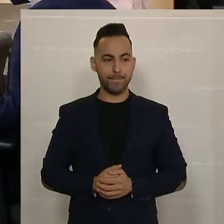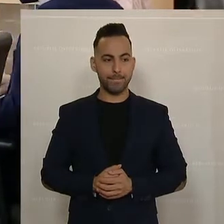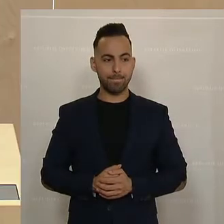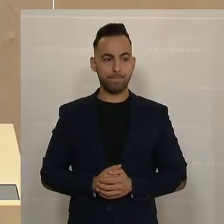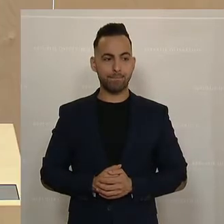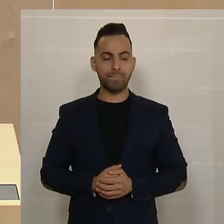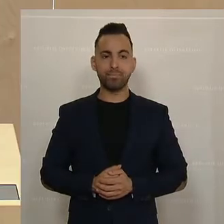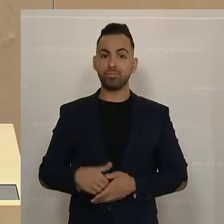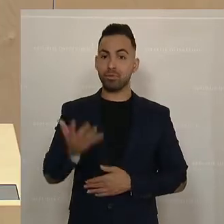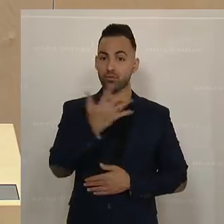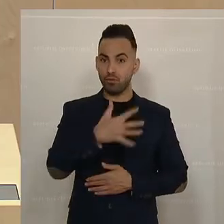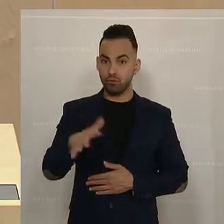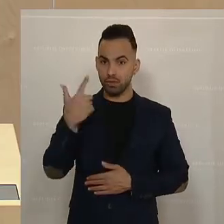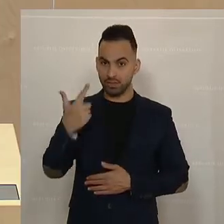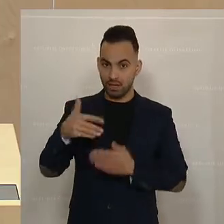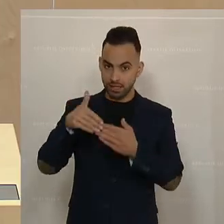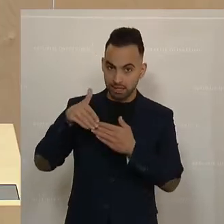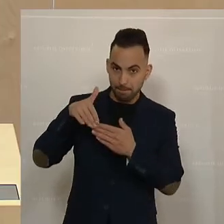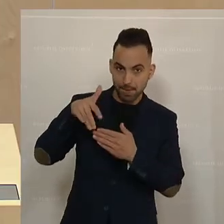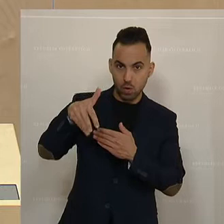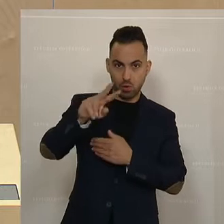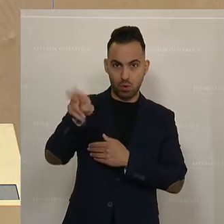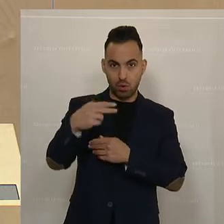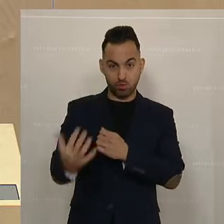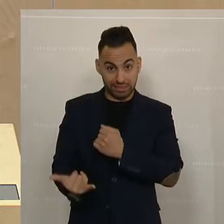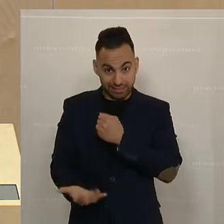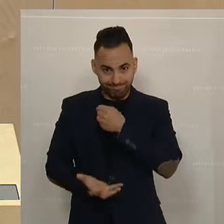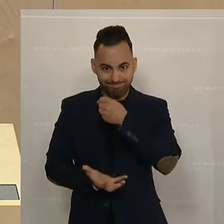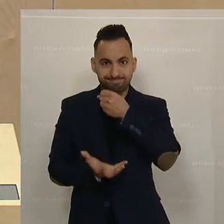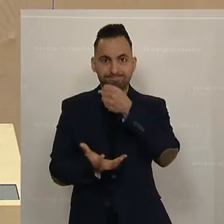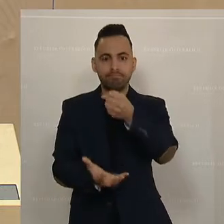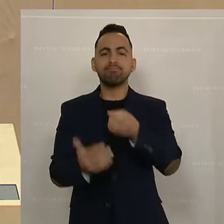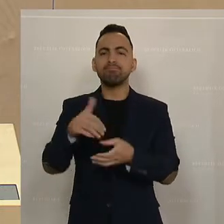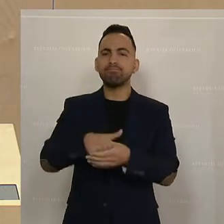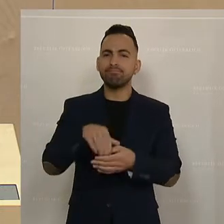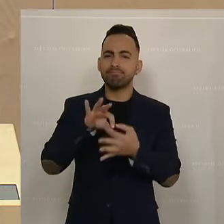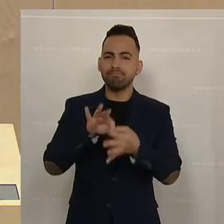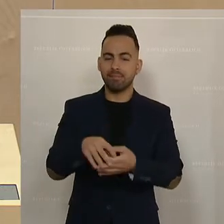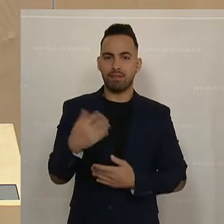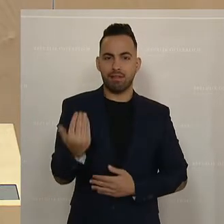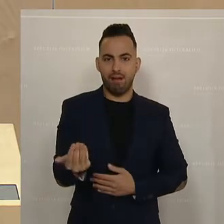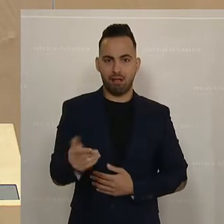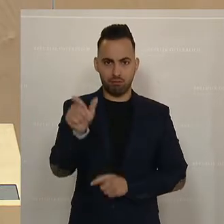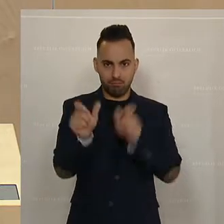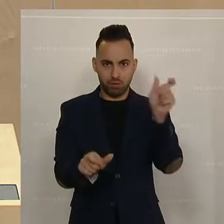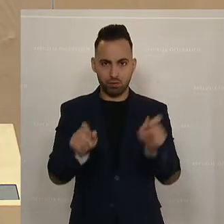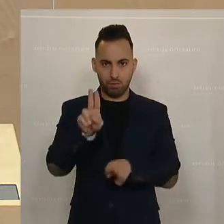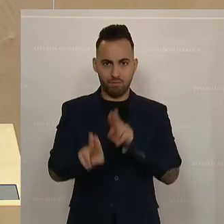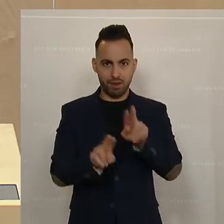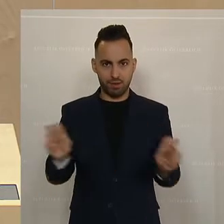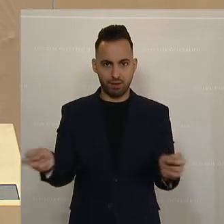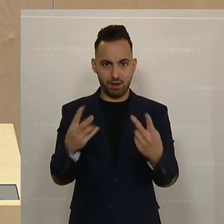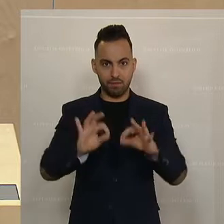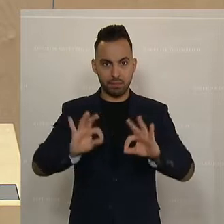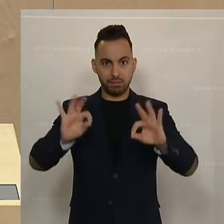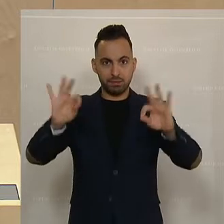Die 520 Millionen Euro, die wir zur Verfügung stellen, um die Gehälter der Pflegekräfte deutlich zu verbessern